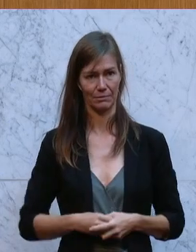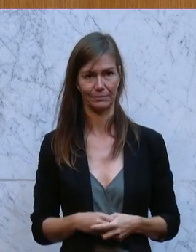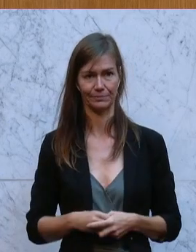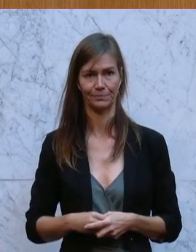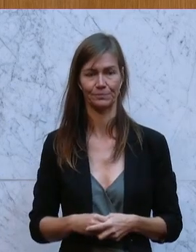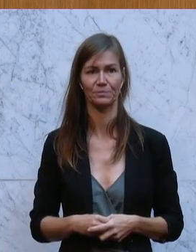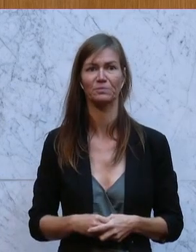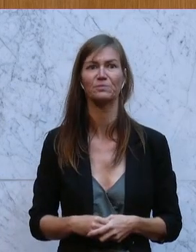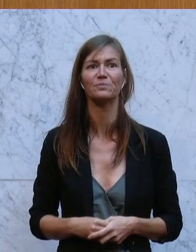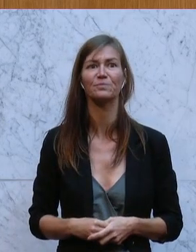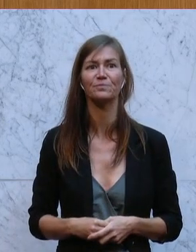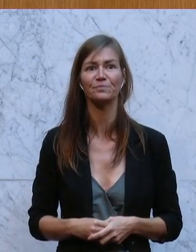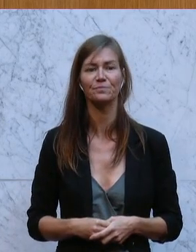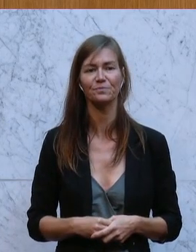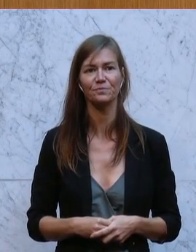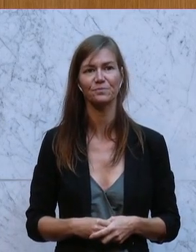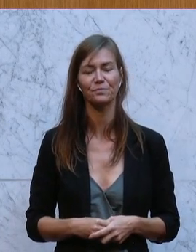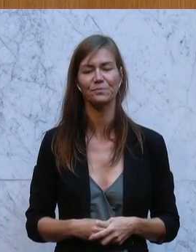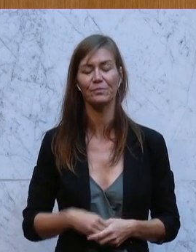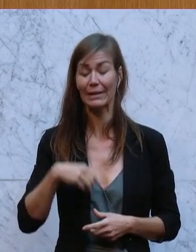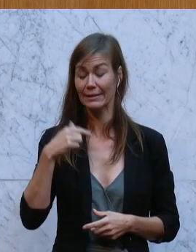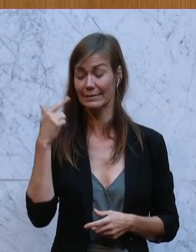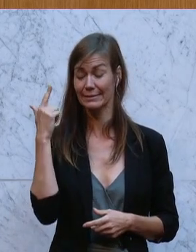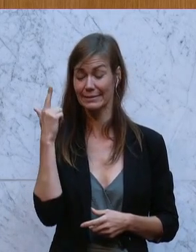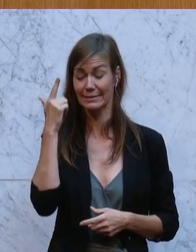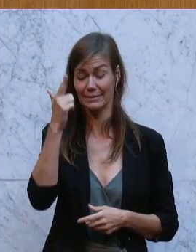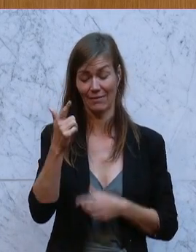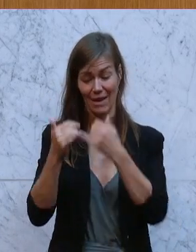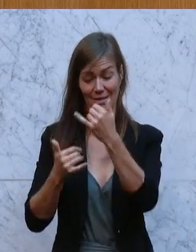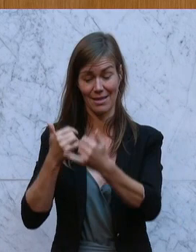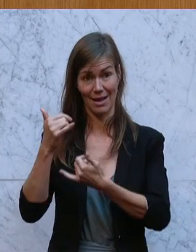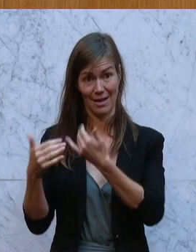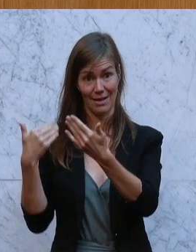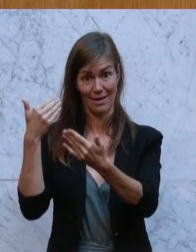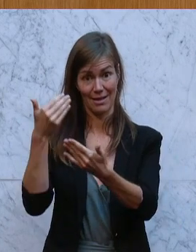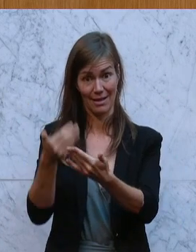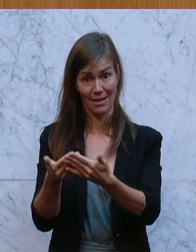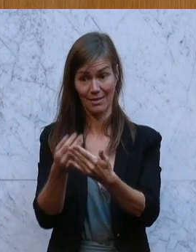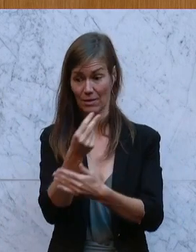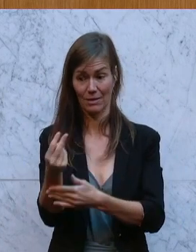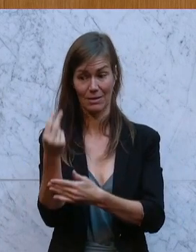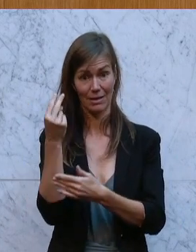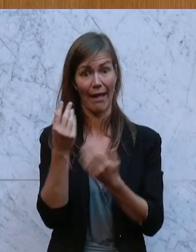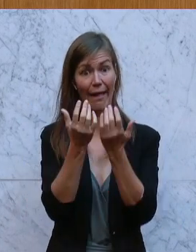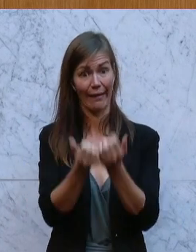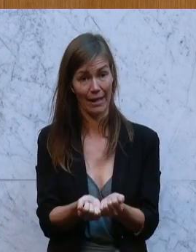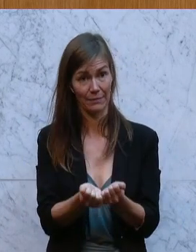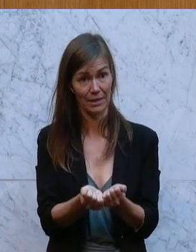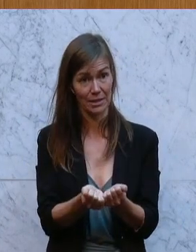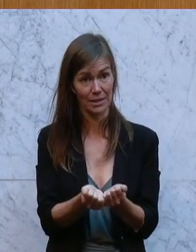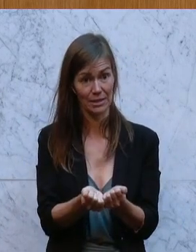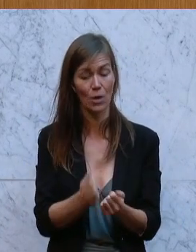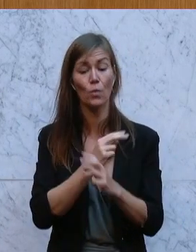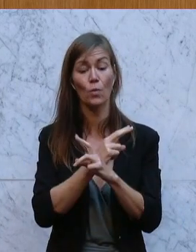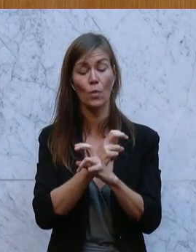Und wenn wir uns jetzt nach diesen zwei Jahren die Bilanz ansehen, dann hat Österreich bereits das